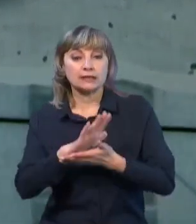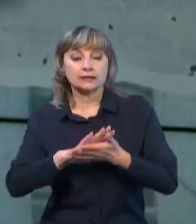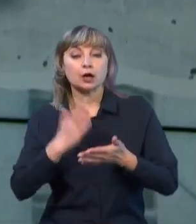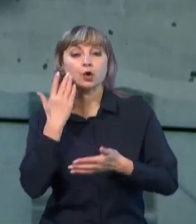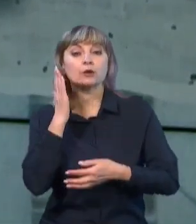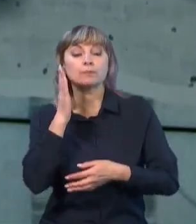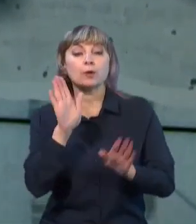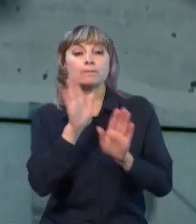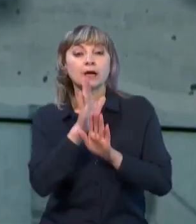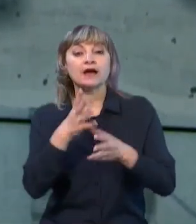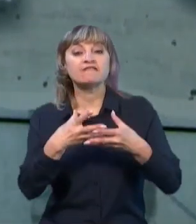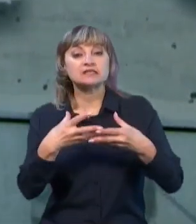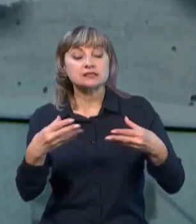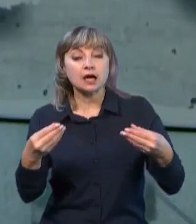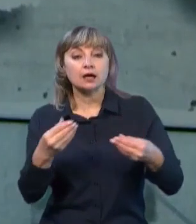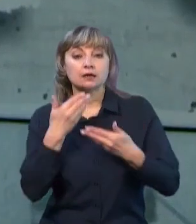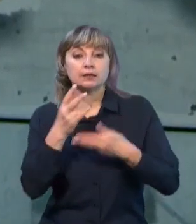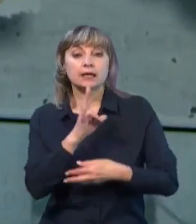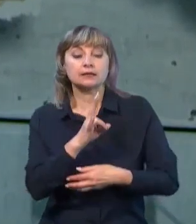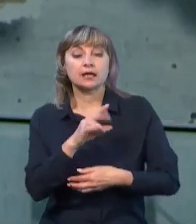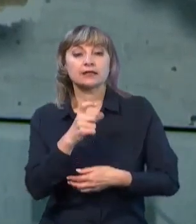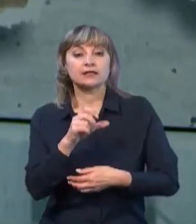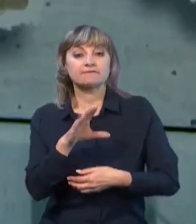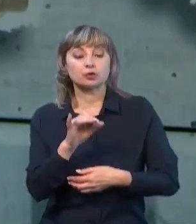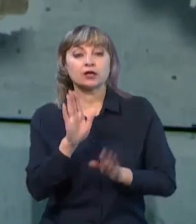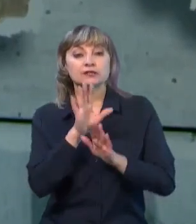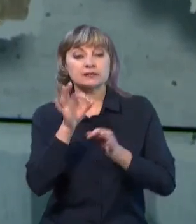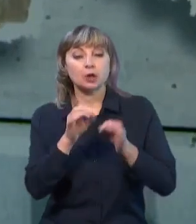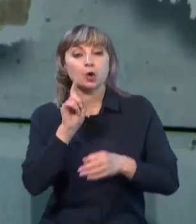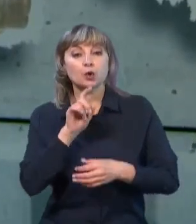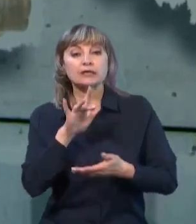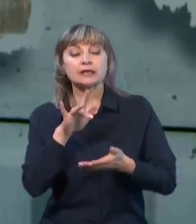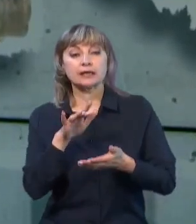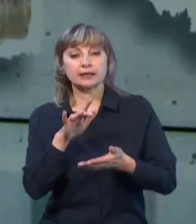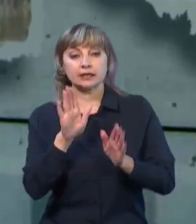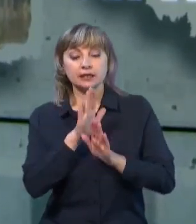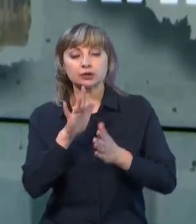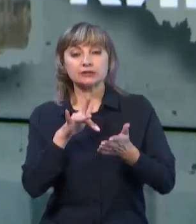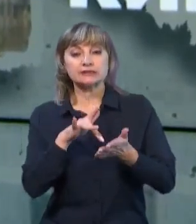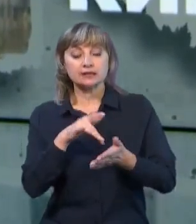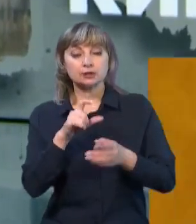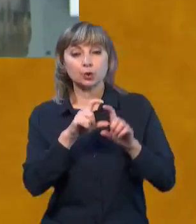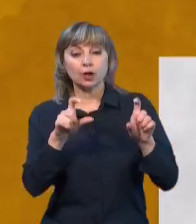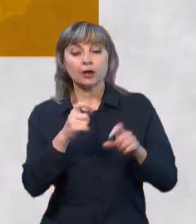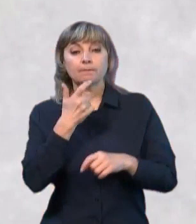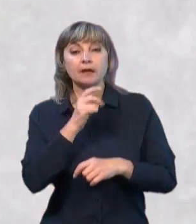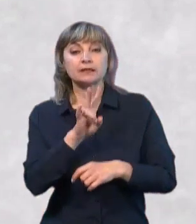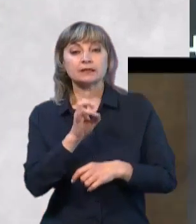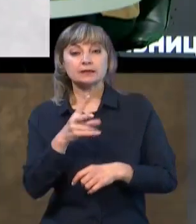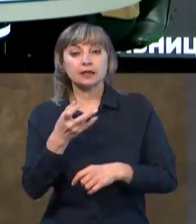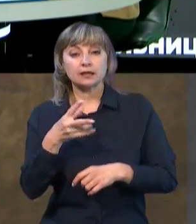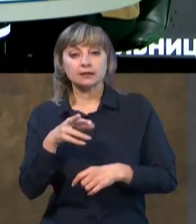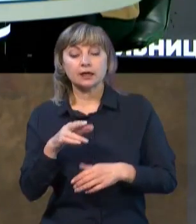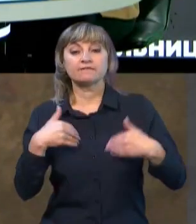прийде метеорологічна весна, розпитаємо у Наталії Птухі, синоптикині Українського гідрометеорологічного центру. Пані Наталя, доброго ранку,